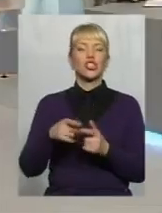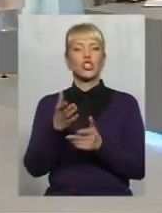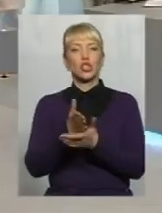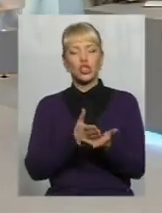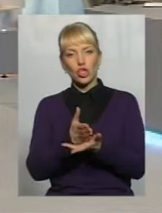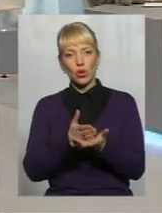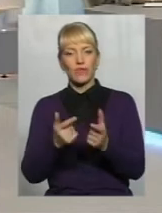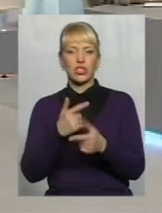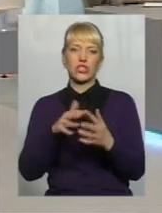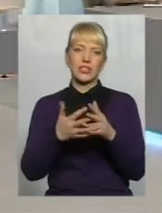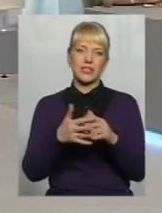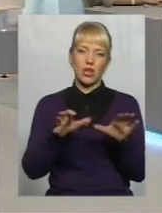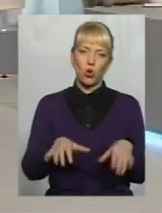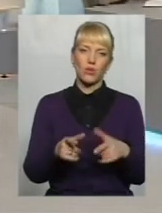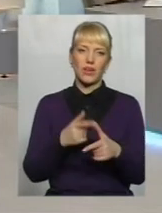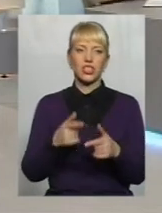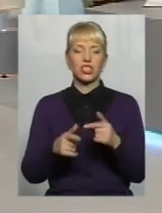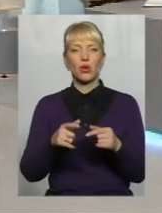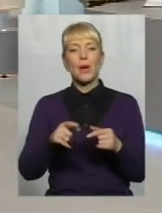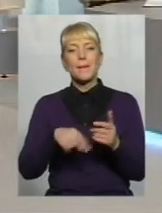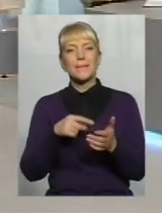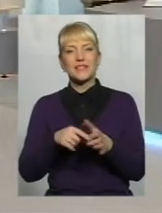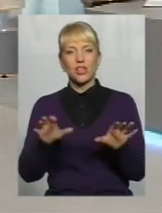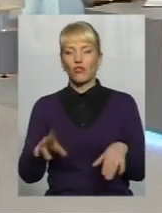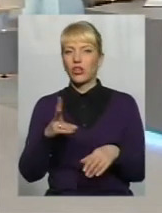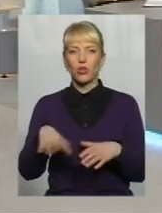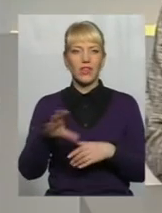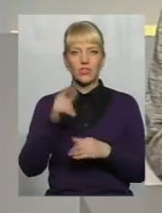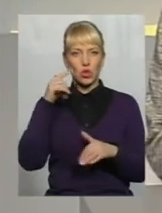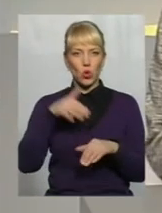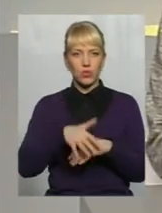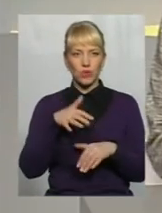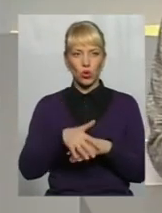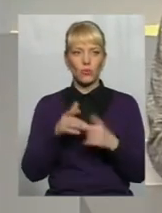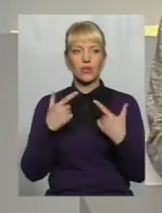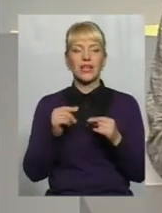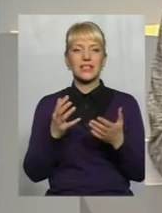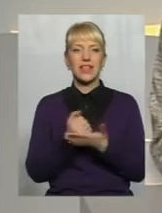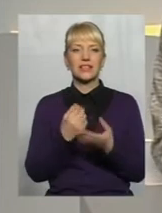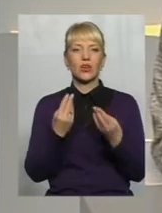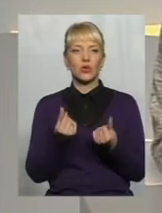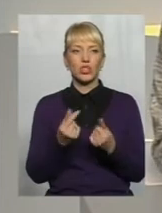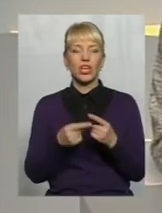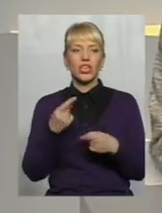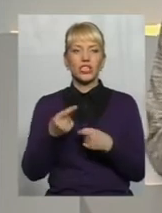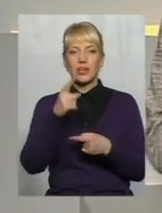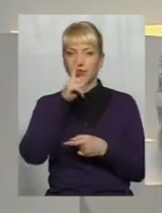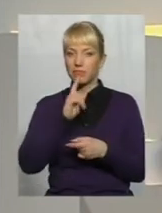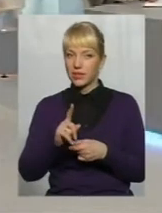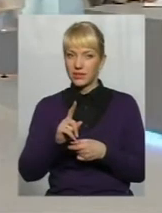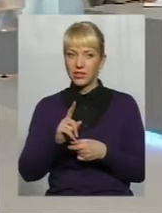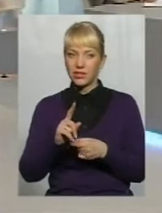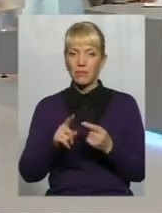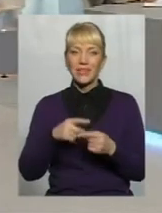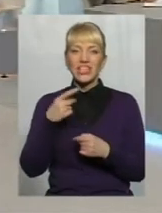то сільський голова, чи то селесник, чи то міський голова Але не всі усвідомлюють, де знайти гроші через місяць, через